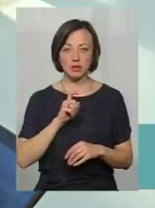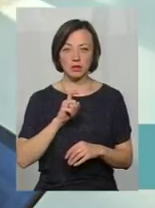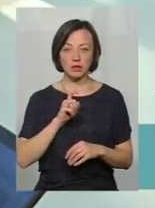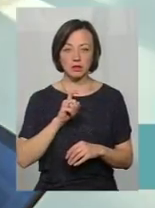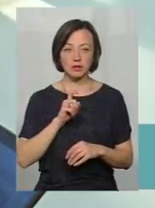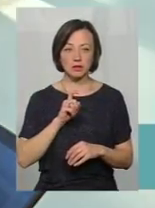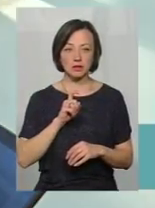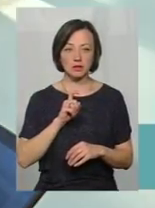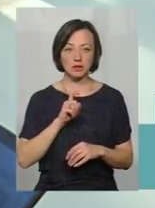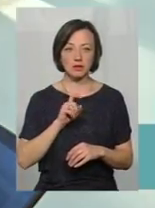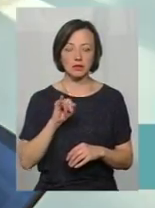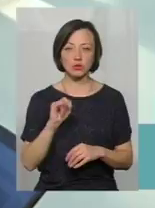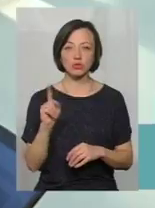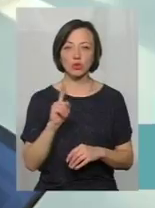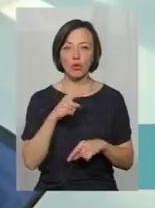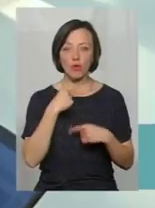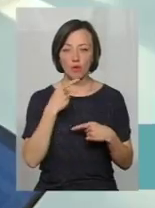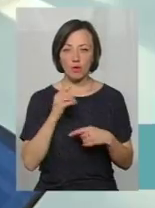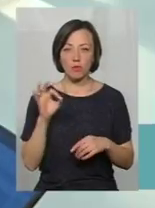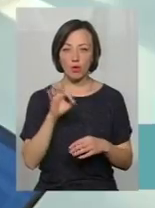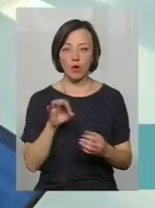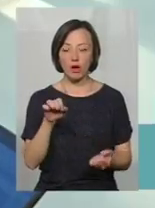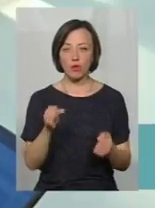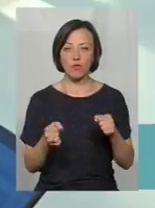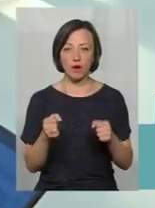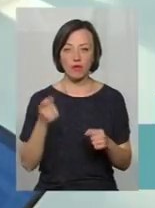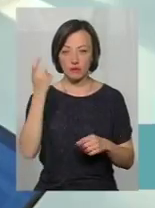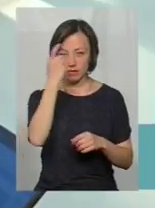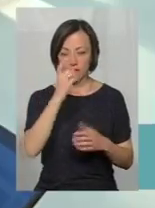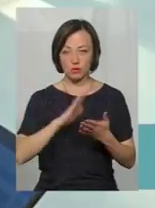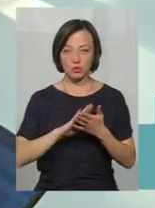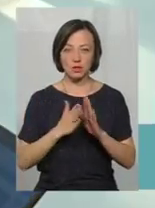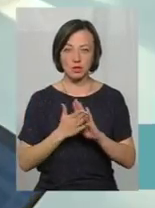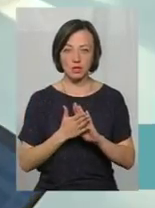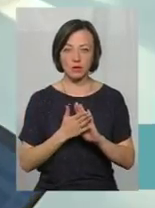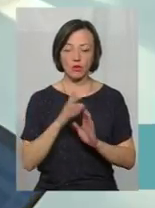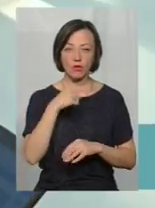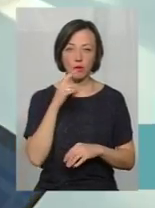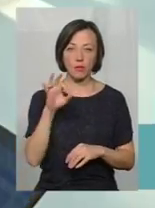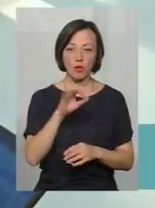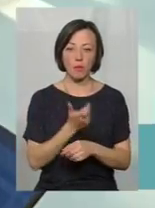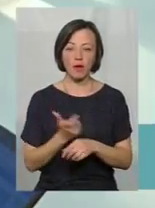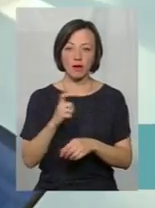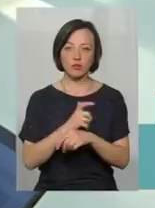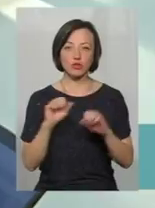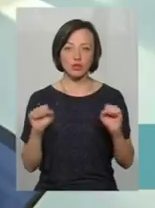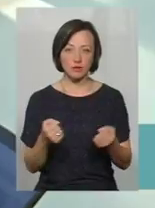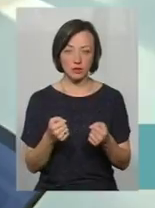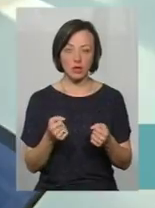що, говорячи про керування в нетверезому стані, що, говорячи про перевищення швидкості,